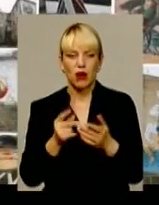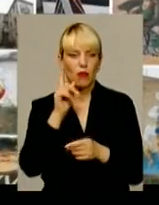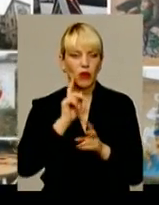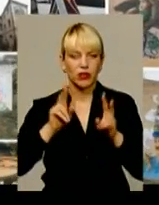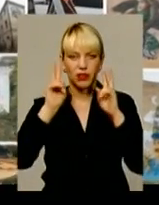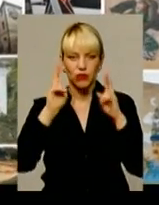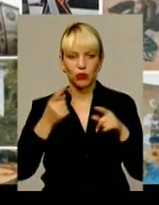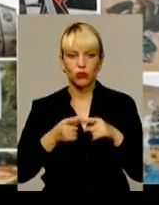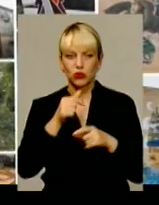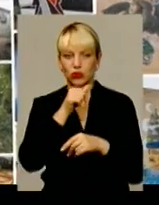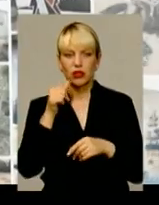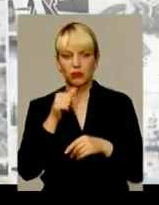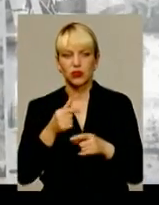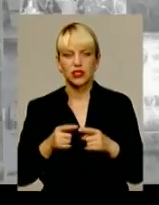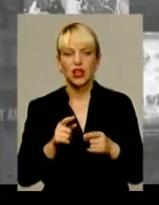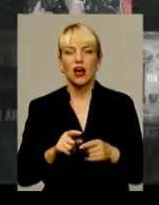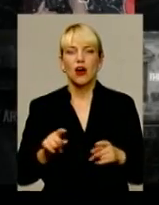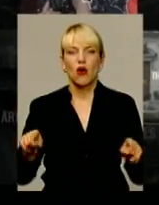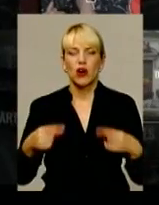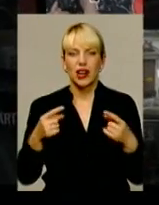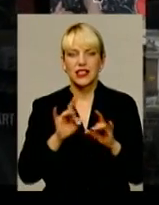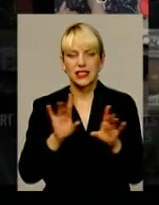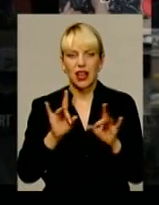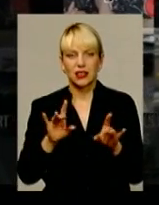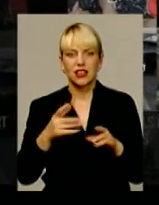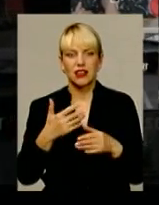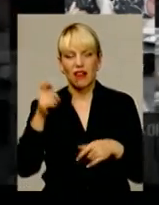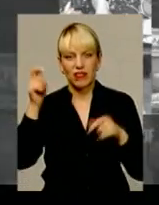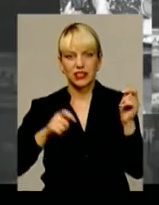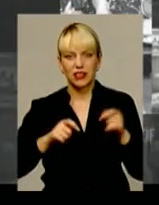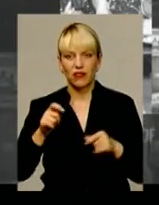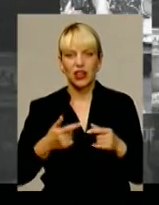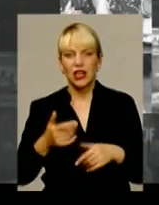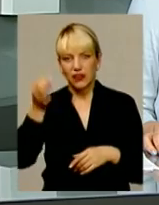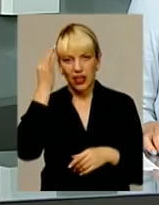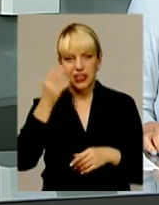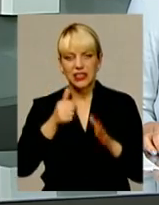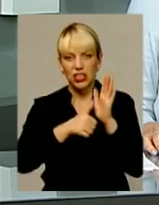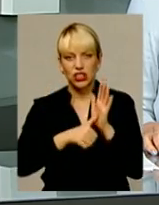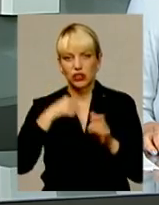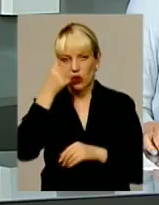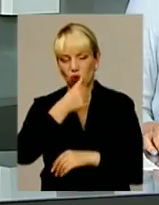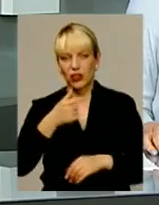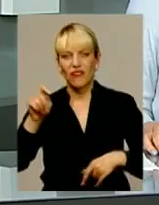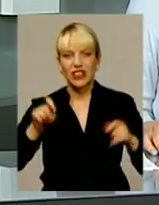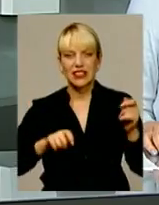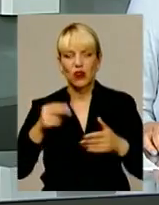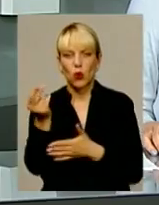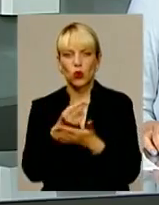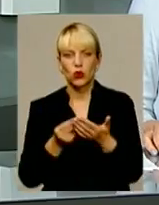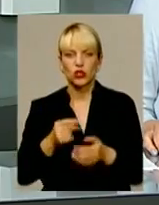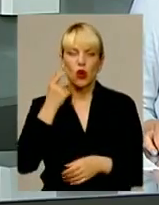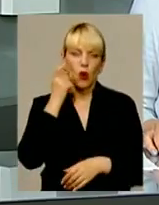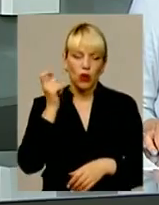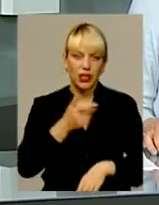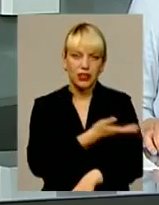невідомо. Цю таємницю організатори розкриють вже на самому фесті. Нагадую, за шість років фестивалю художники з України,